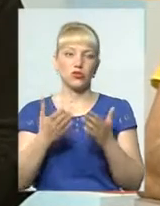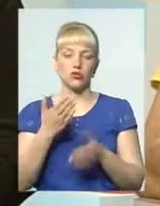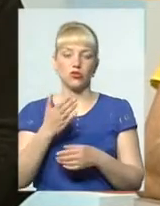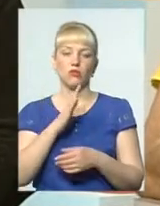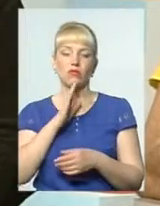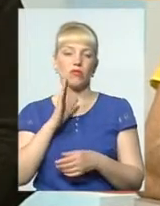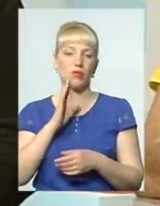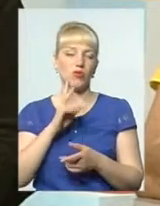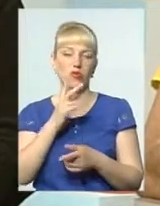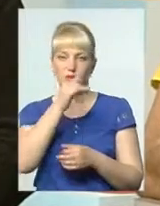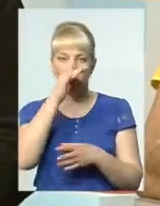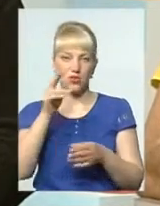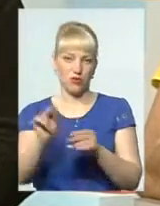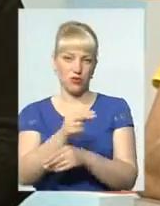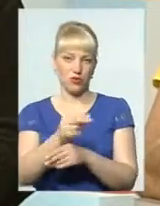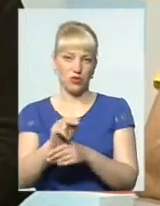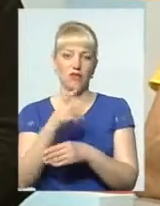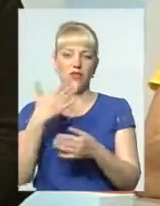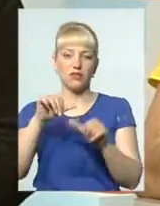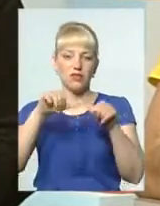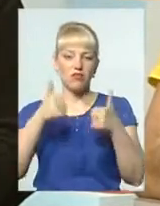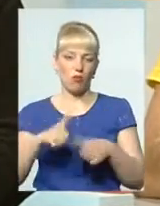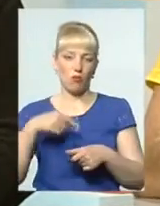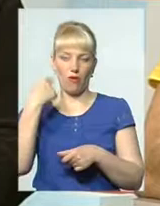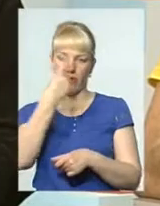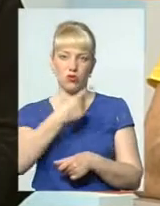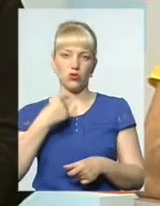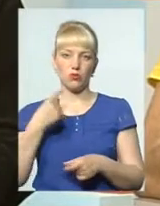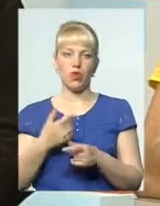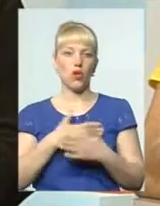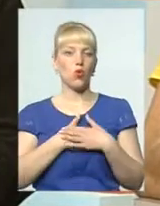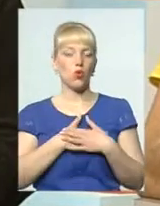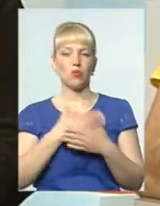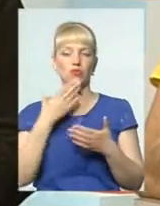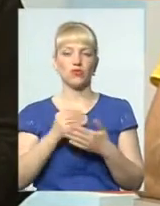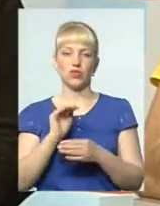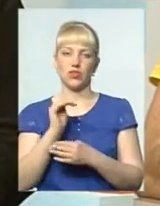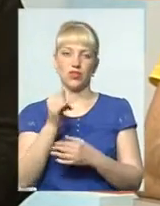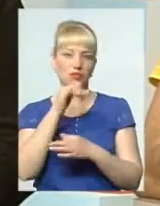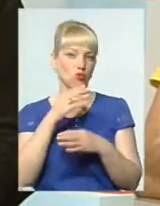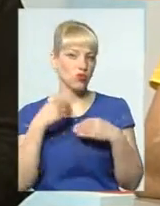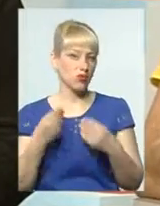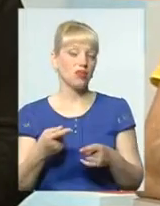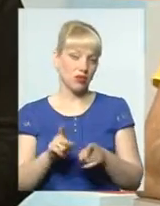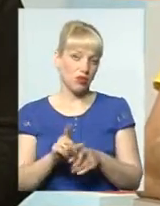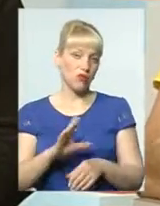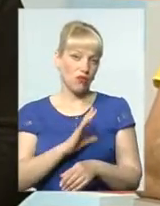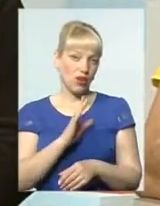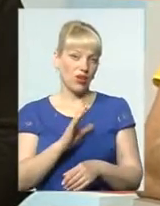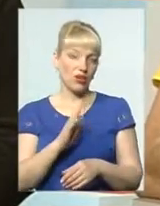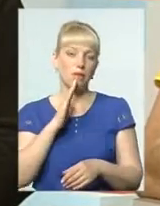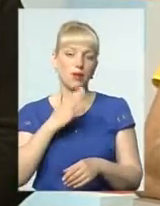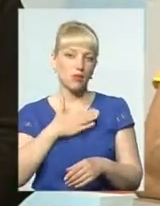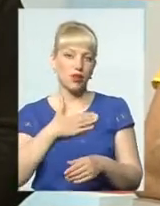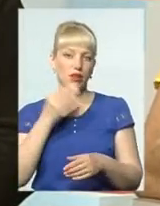її не змінити, вона вже сформована особистість. любові вона дитині не може дати. Так часто буває. Моя